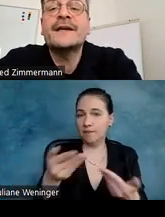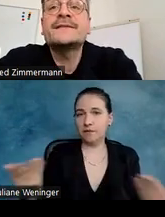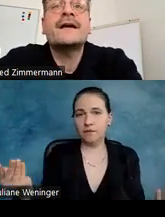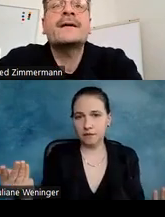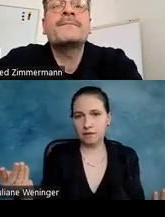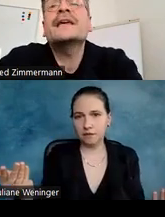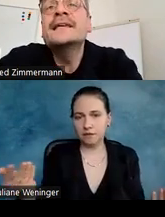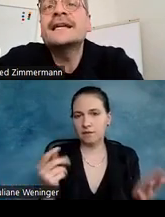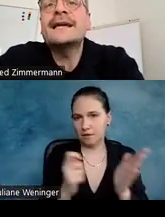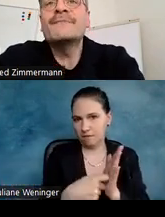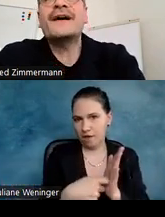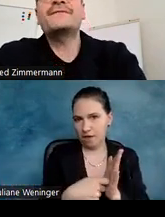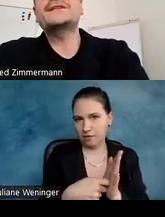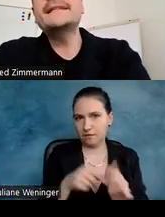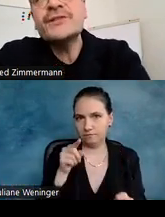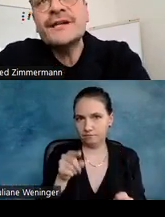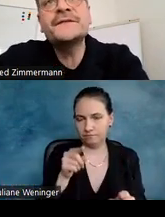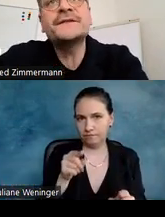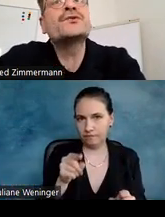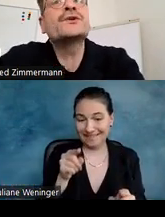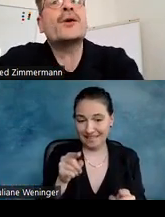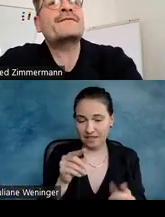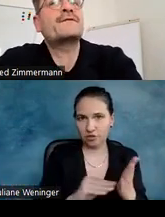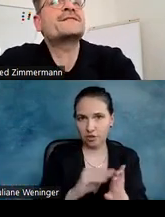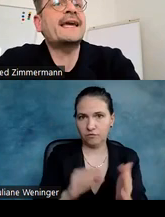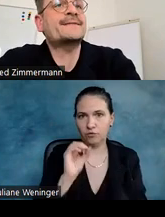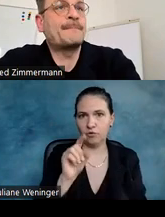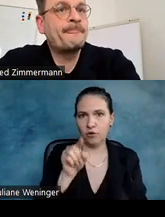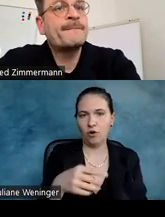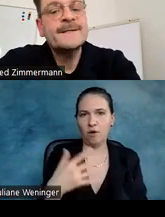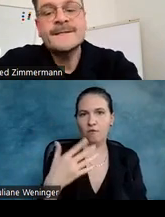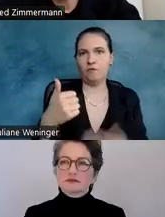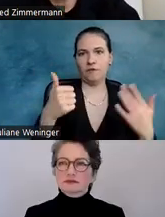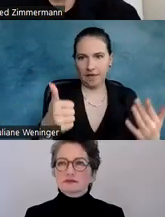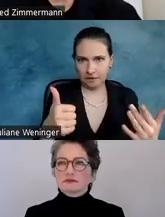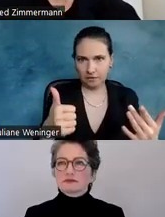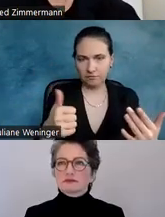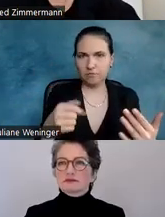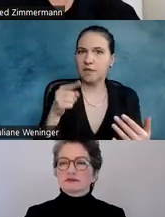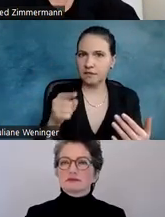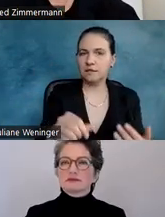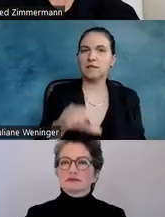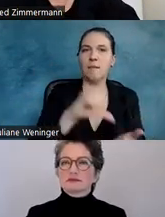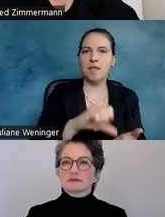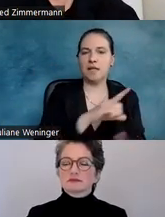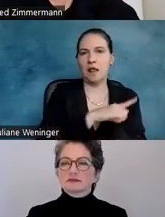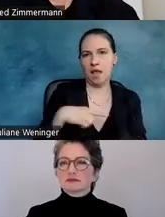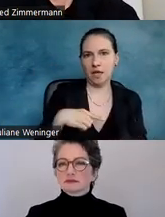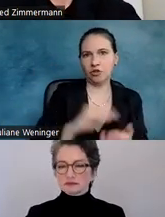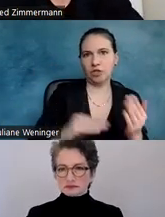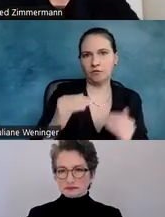ist hier in dem Fall für diese Schrift 0,56. Das ist das Mittellängen-Schriftgrößenverhältnis.